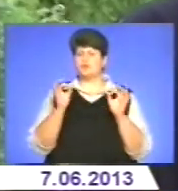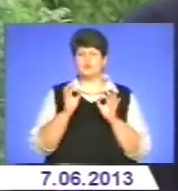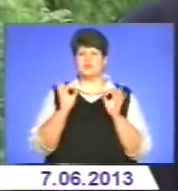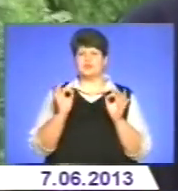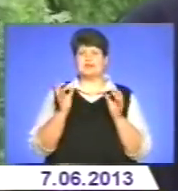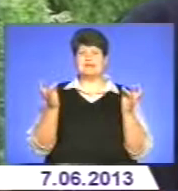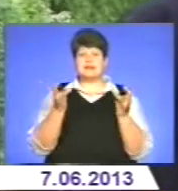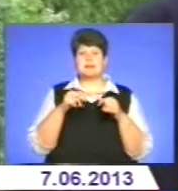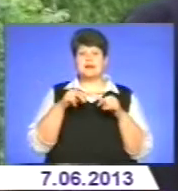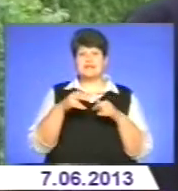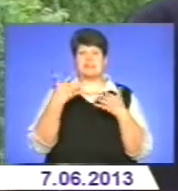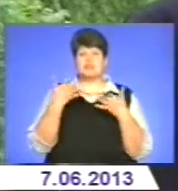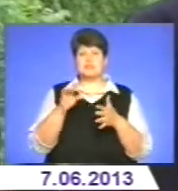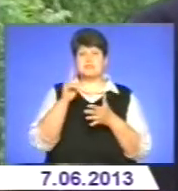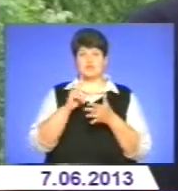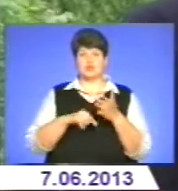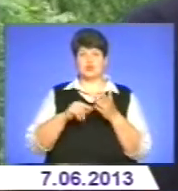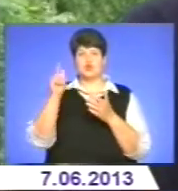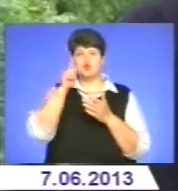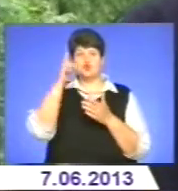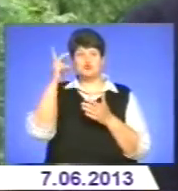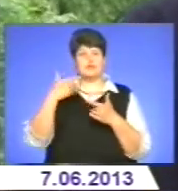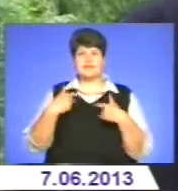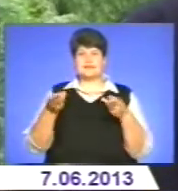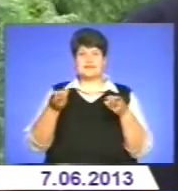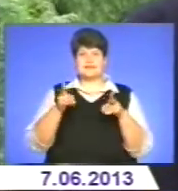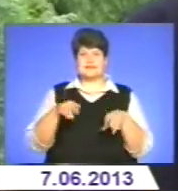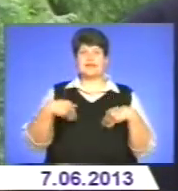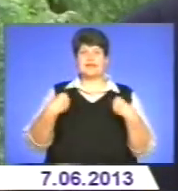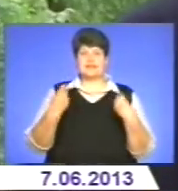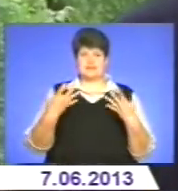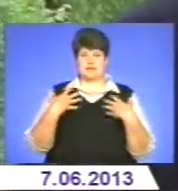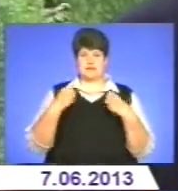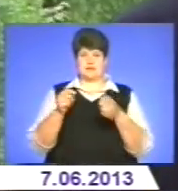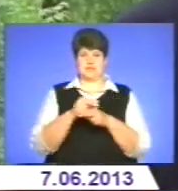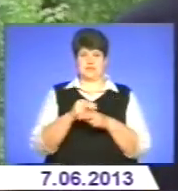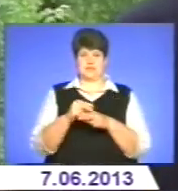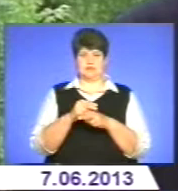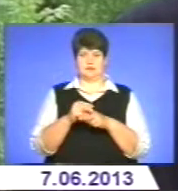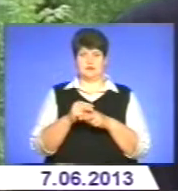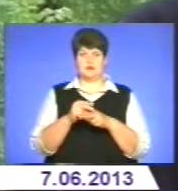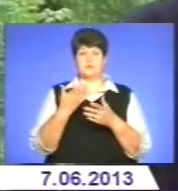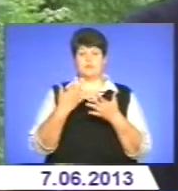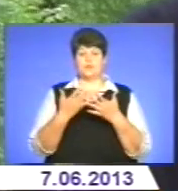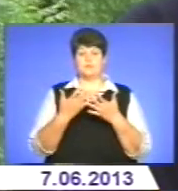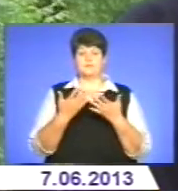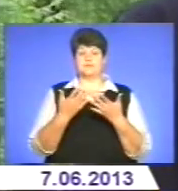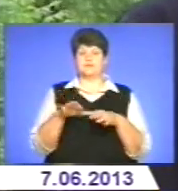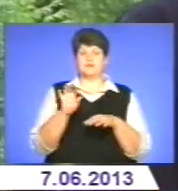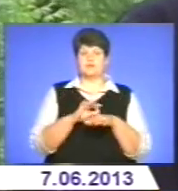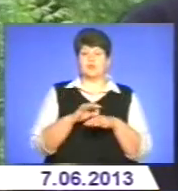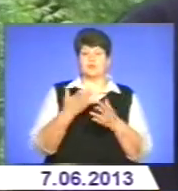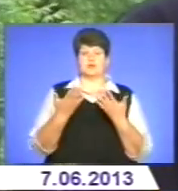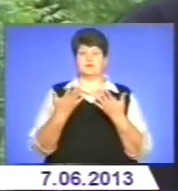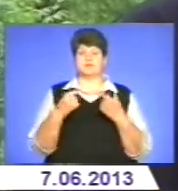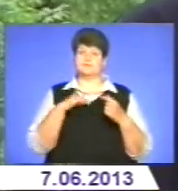Треба йти вже з вірою, що Господь нас не залишить і дасть нам це зцілення. Чи фізичний вад позбавлення, чи духовний,